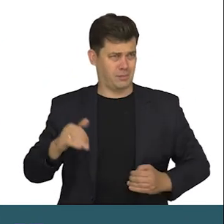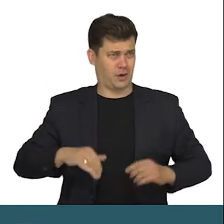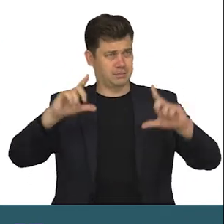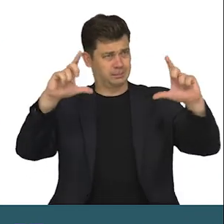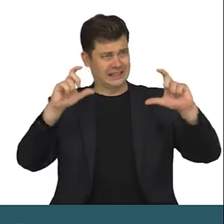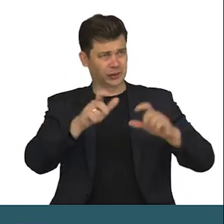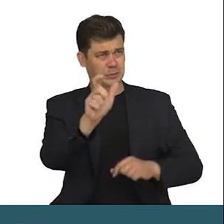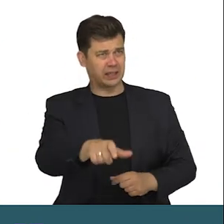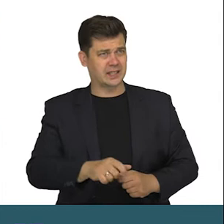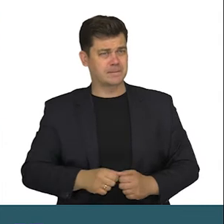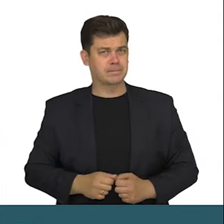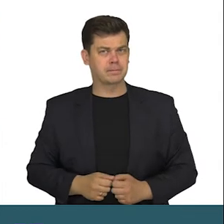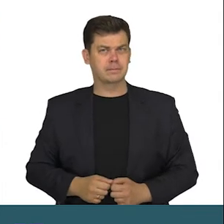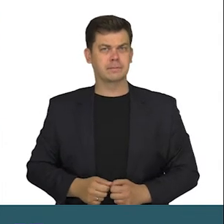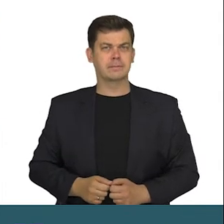panu zdjęcie?